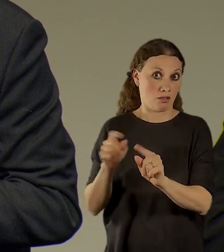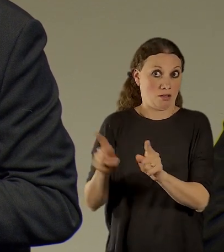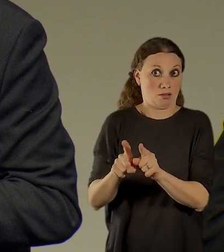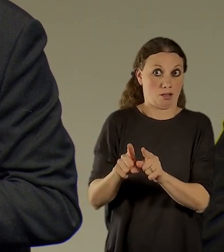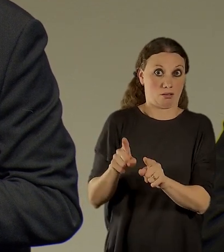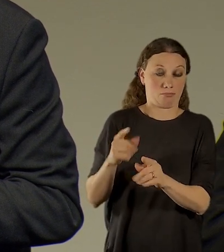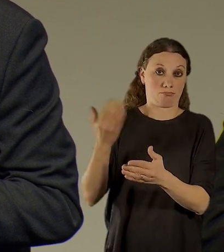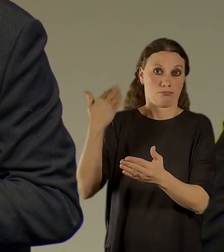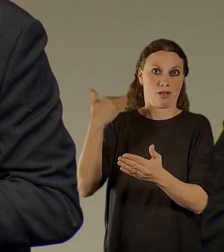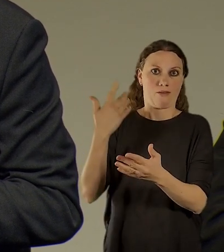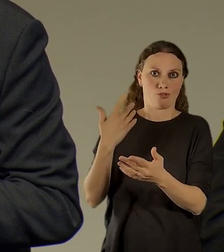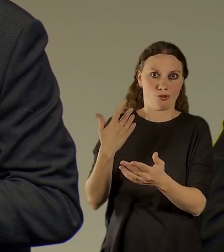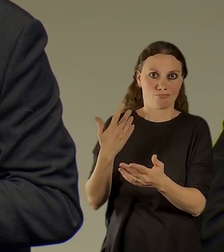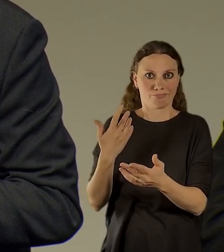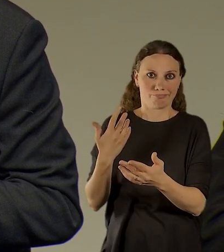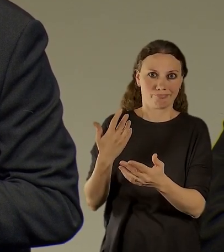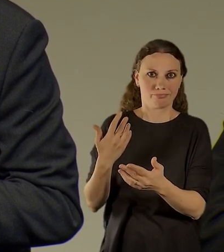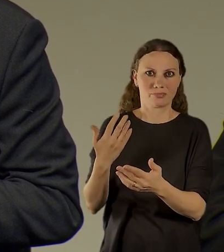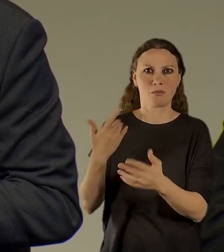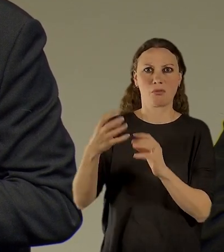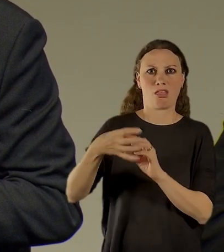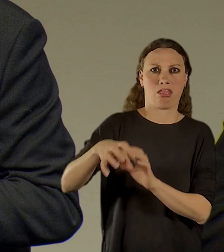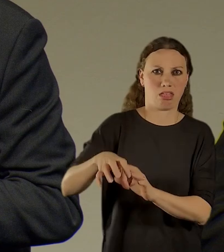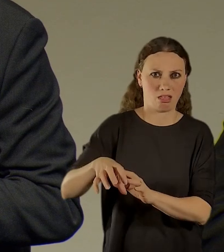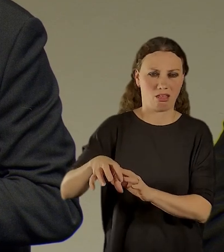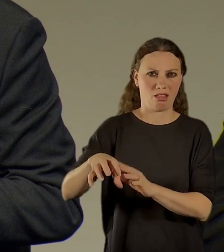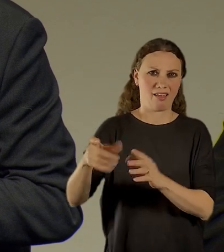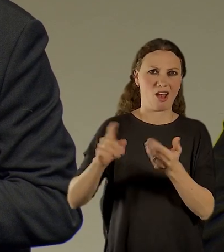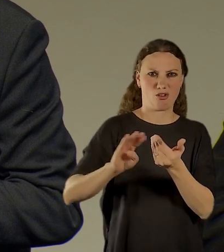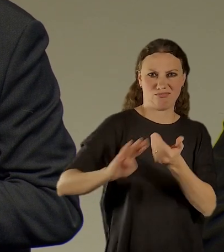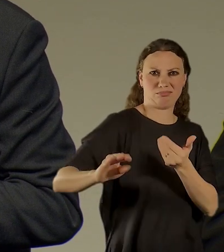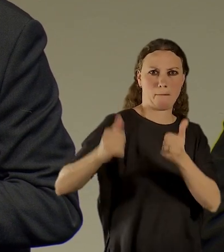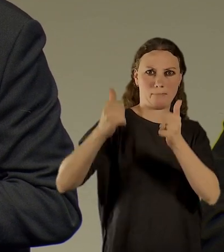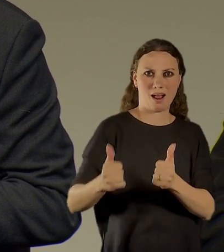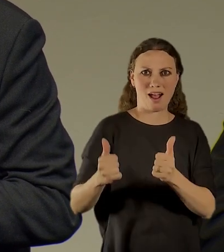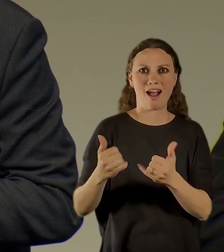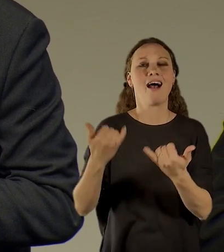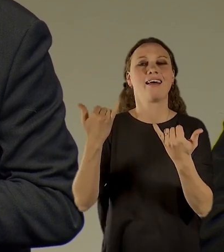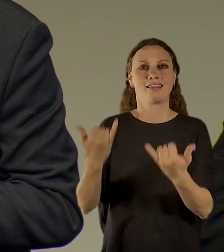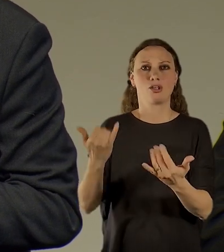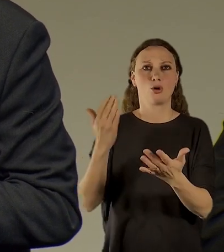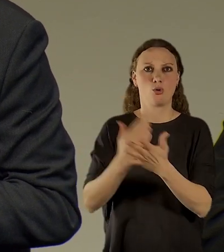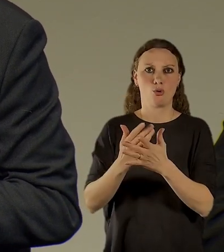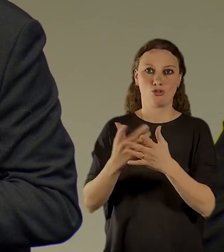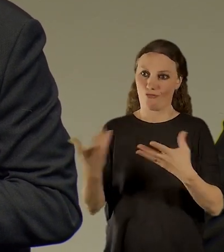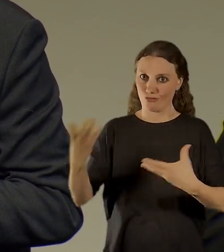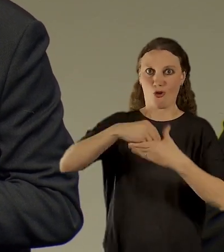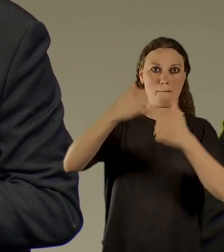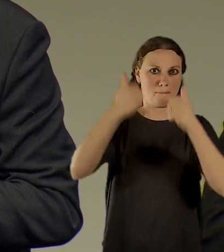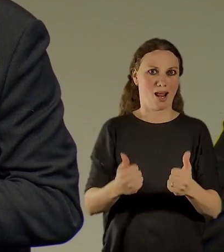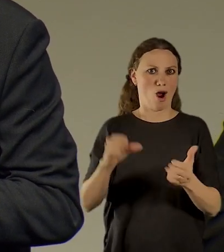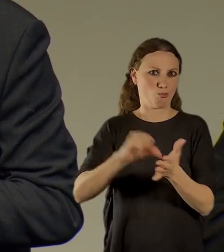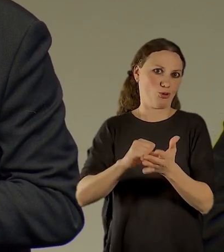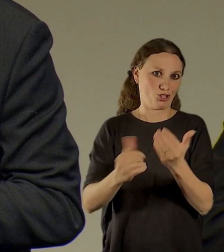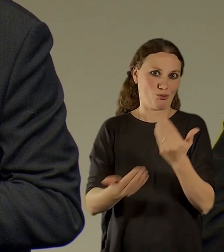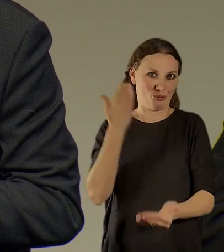jako vytvořena realisticky někde na okraji Prahy. Dneska je uprostřed vlastně ztrácí to smysl, logiku. Takže tam země